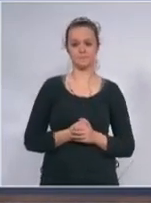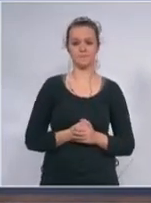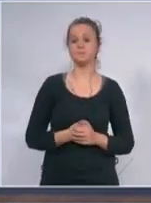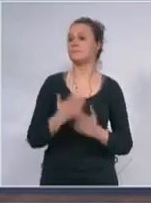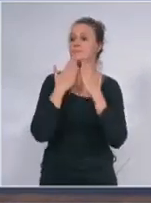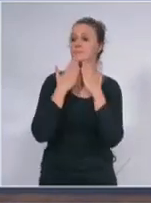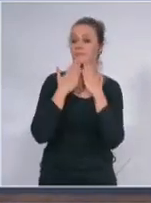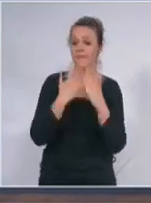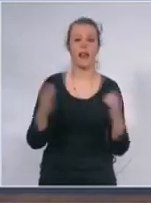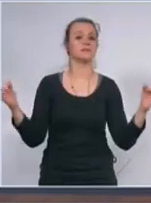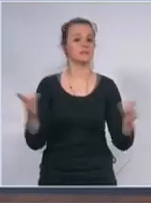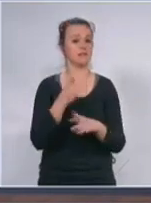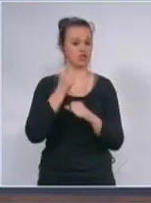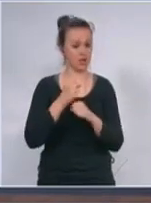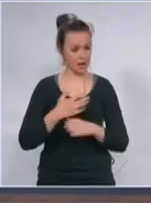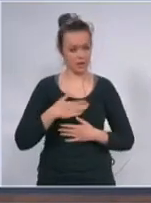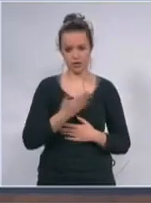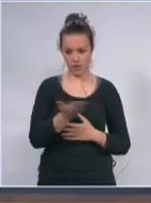hvala, srećan rad vam želim